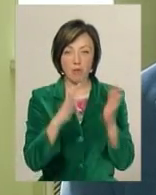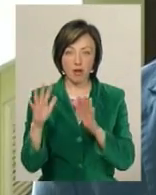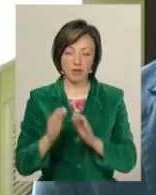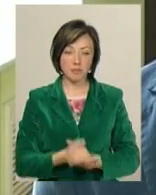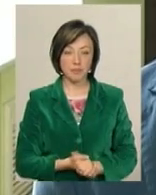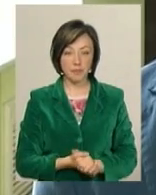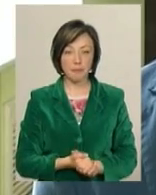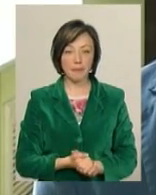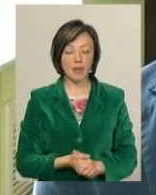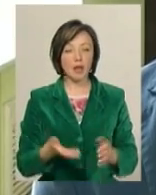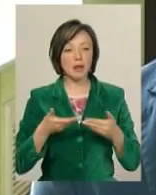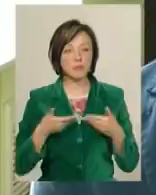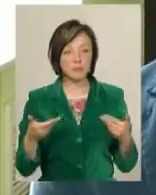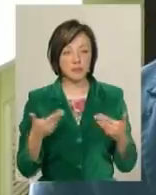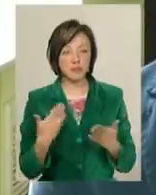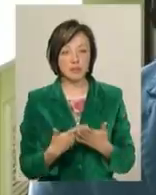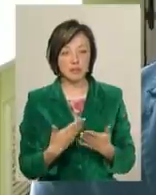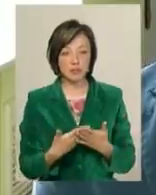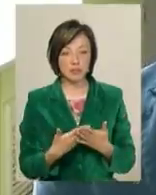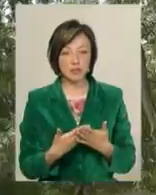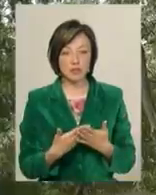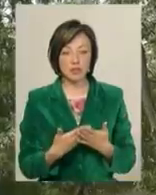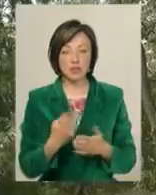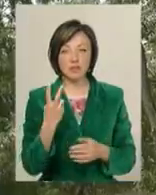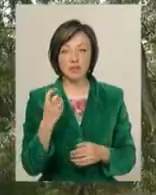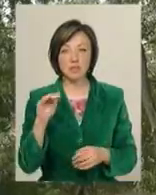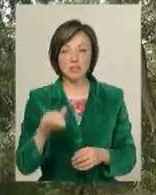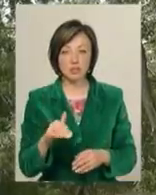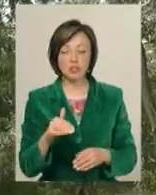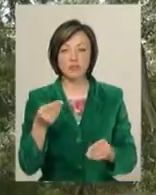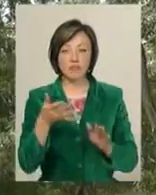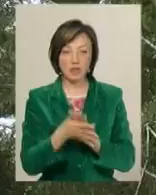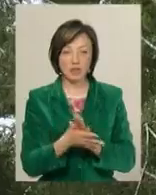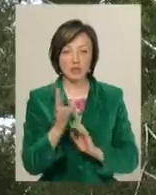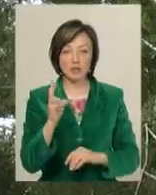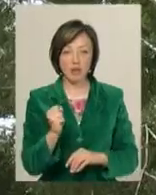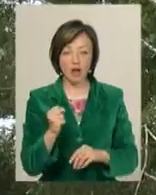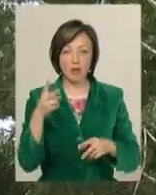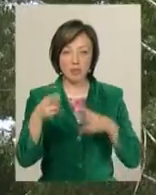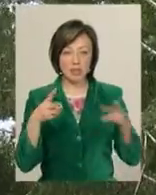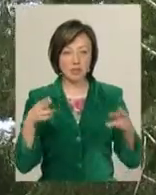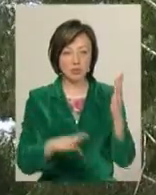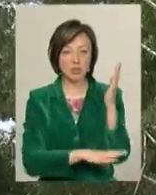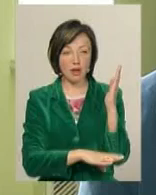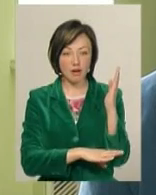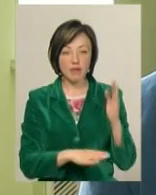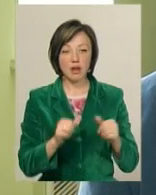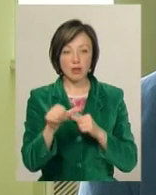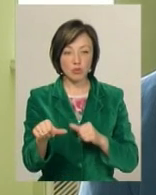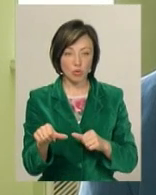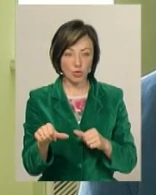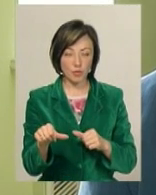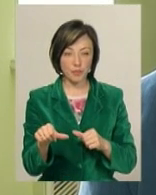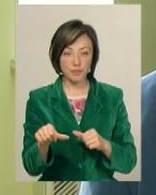належить. Ми, здається, в районі 200 тисяч витратили на омолодження, видалення дара. Окрім того,